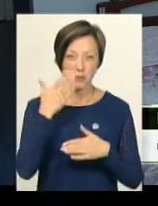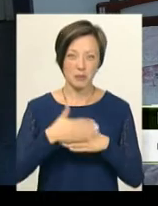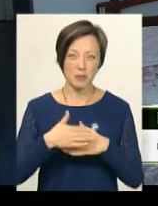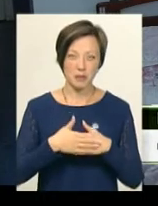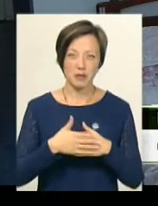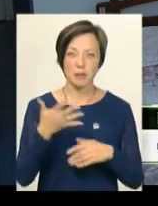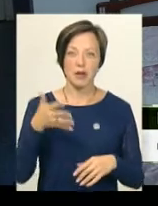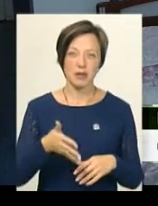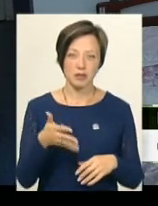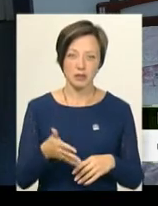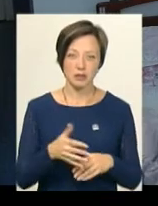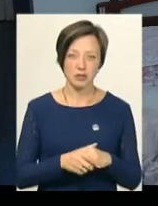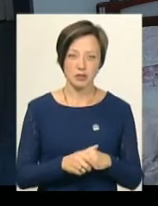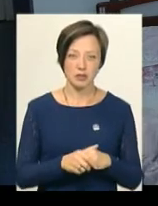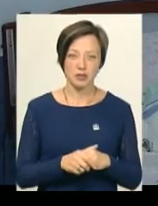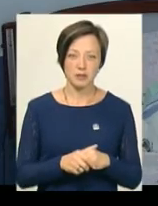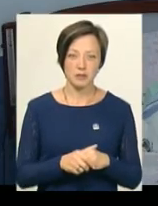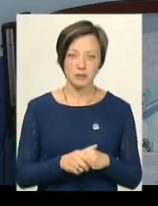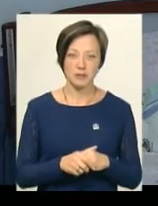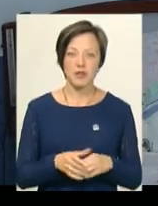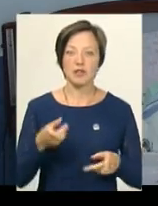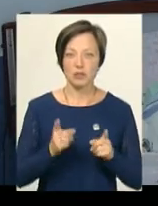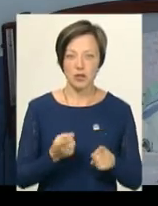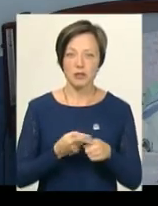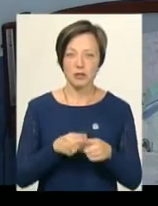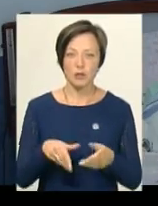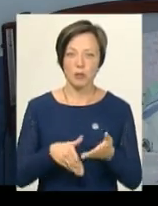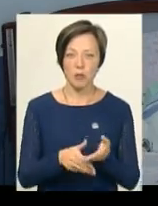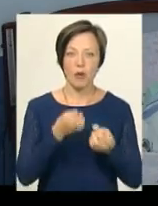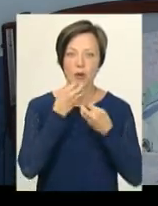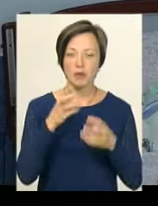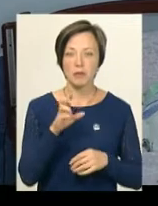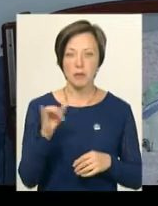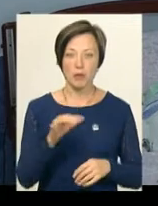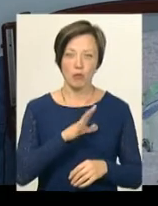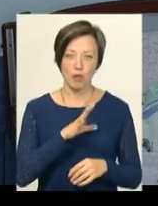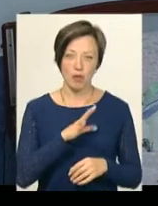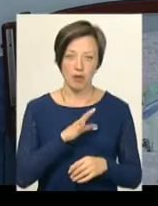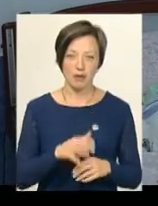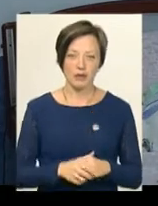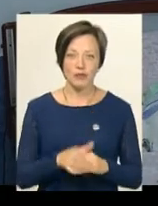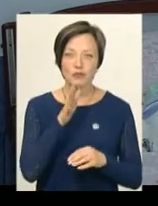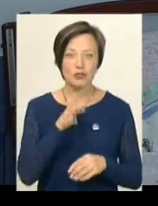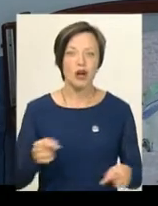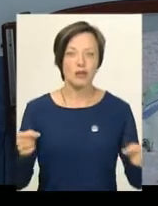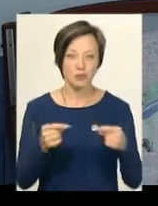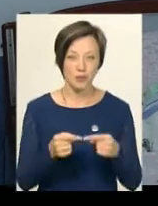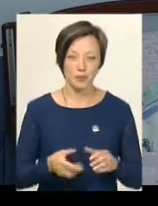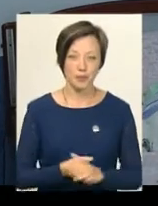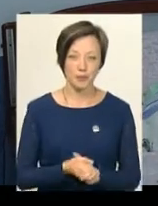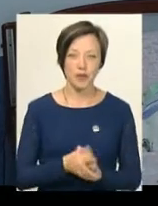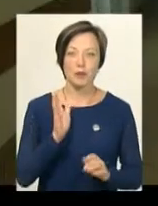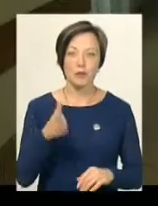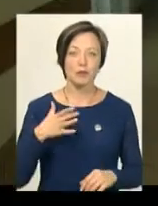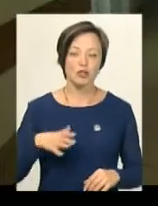десь так і пішло, 5 тисяч тих, як на бебі-бокс. Звичайно, це допомога була б хороша, якби вони були, щоб в будемо